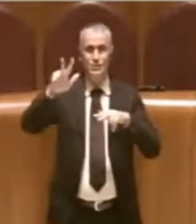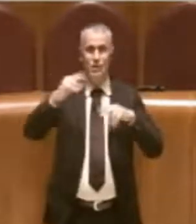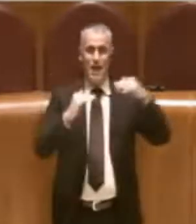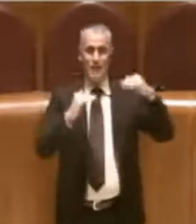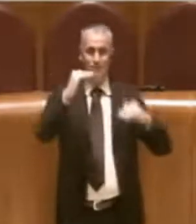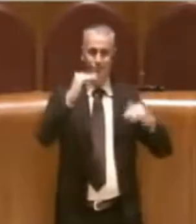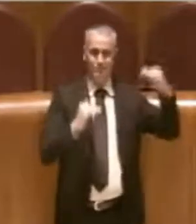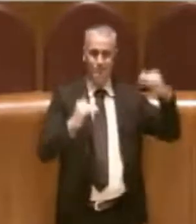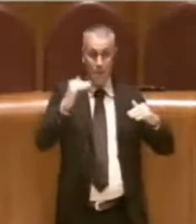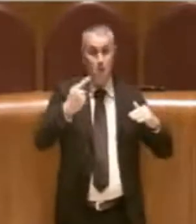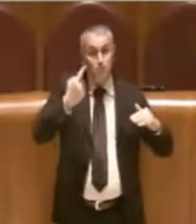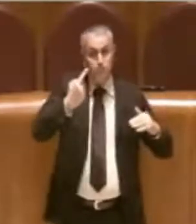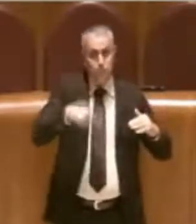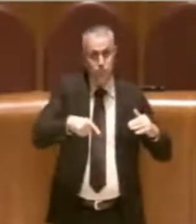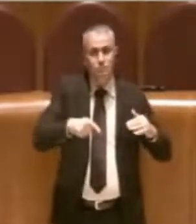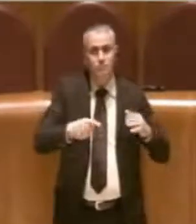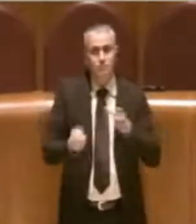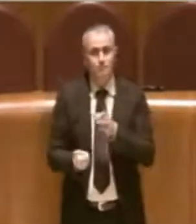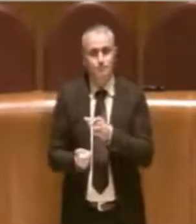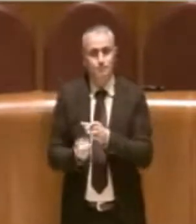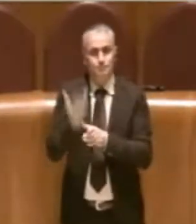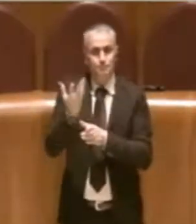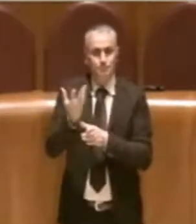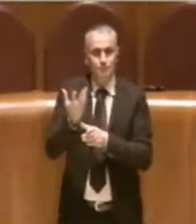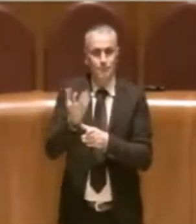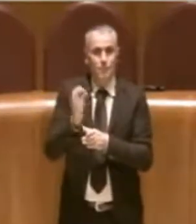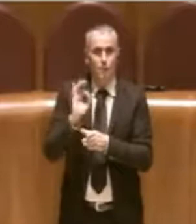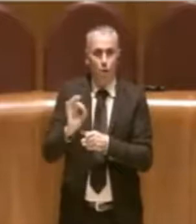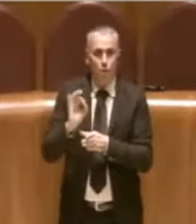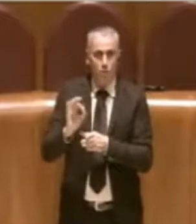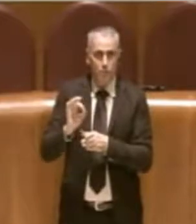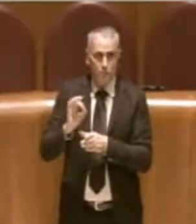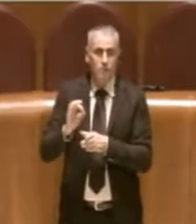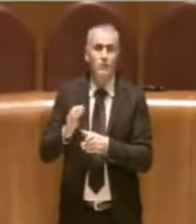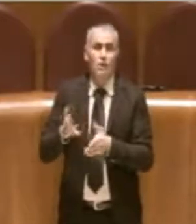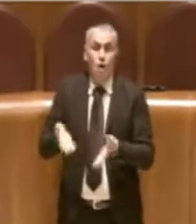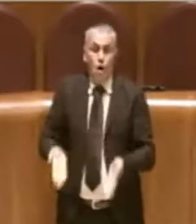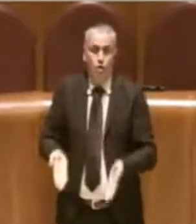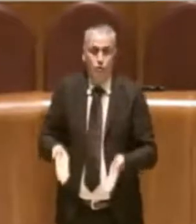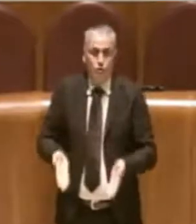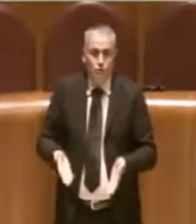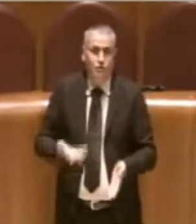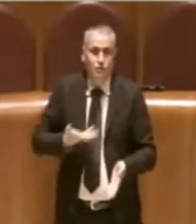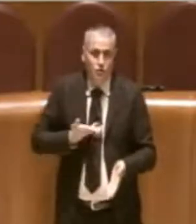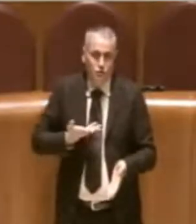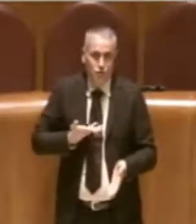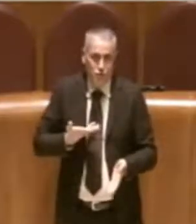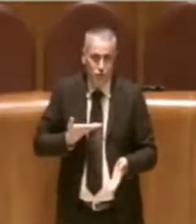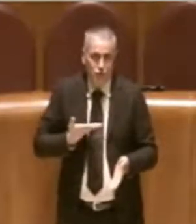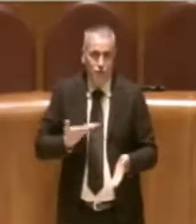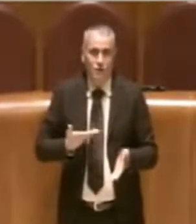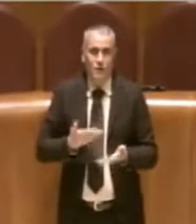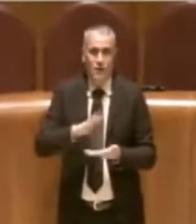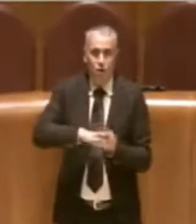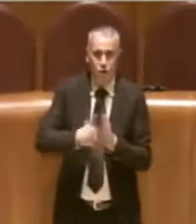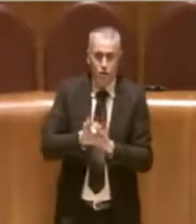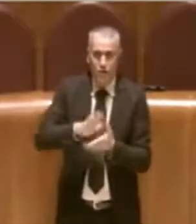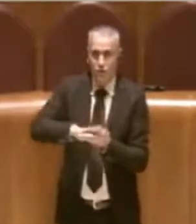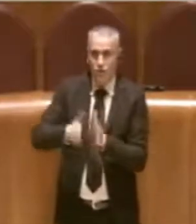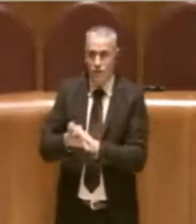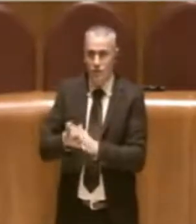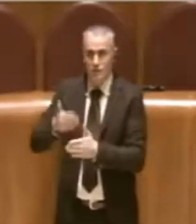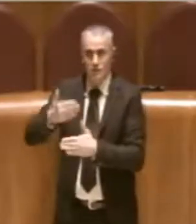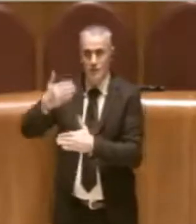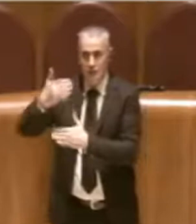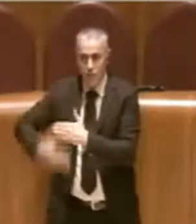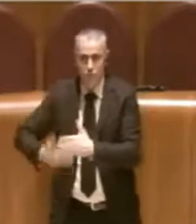questo che ha dato origine a avere oggi tanti contratti di concessione scaduti.